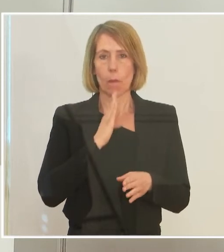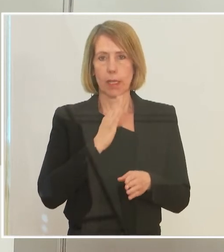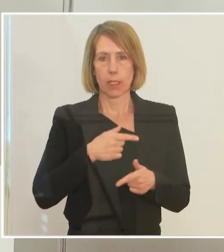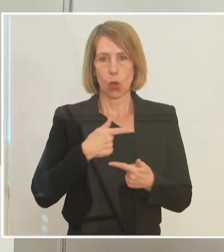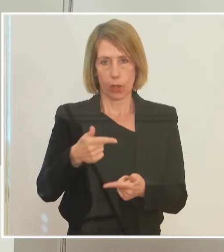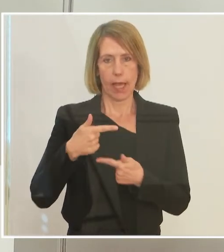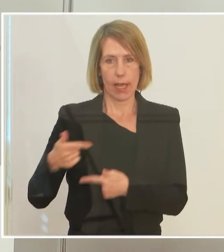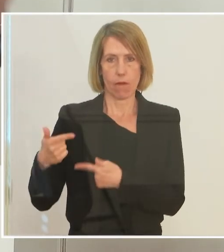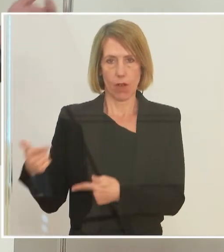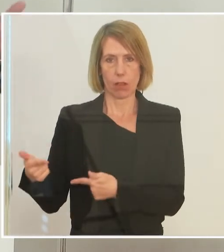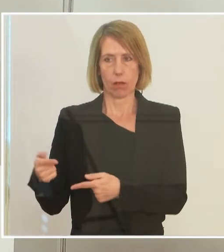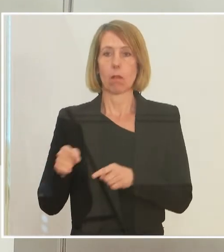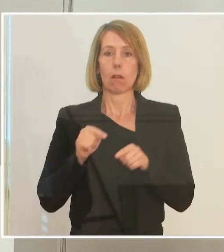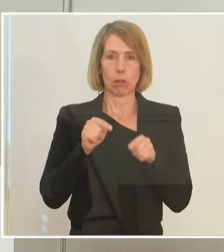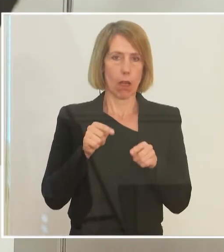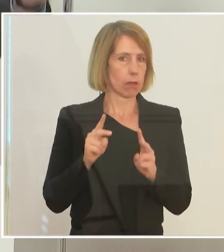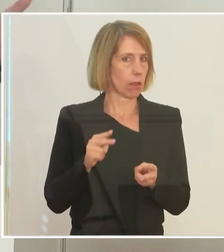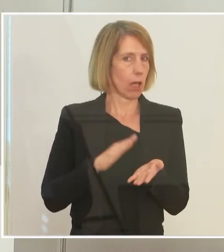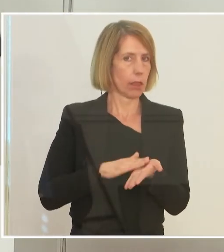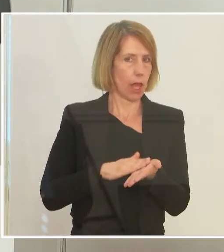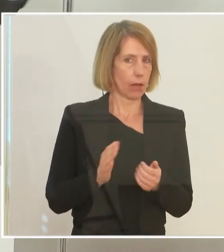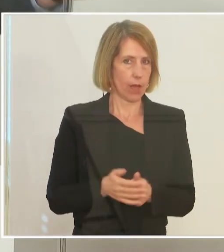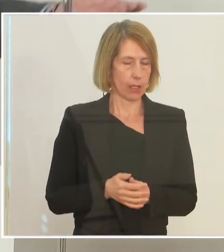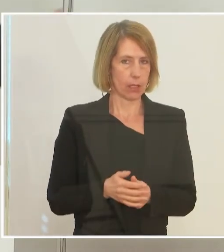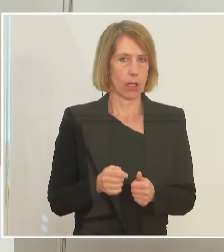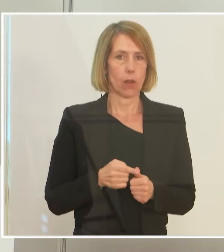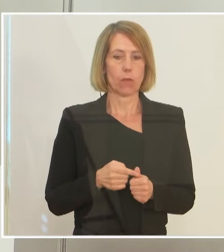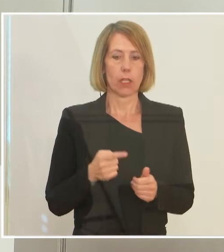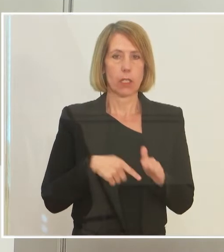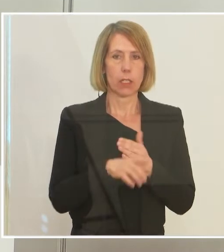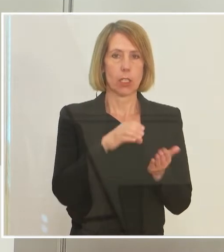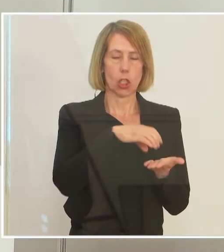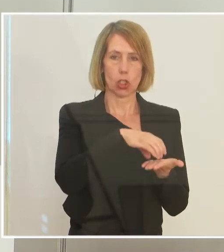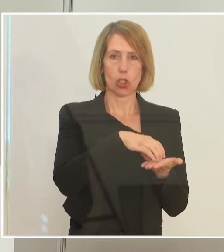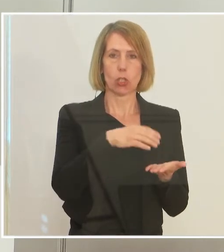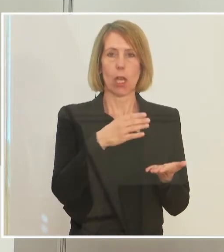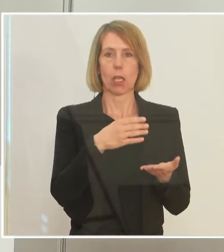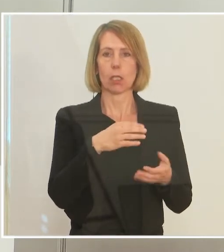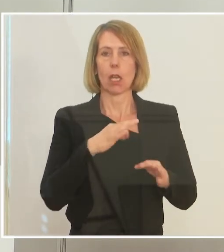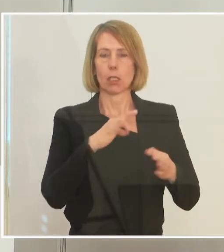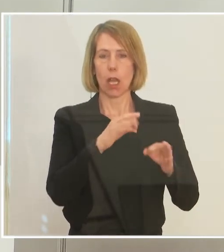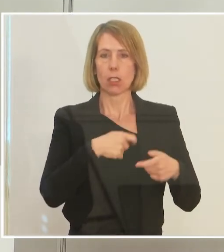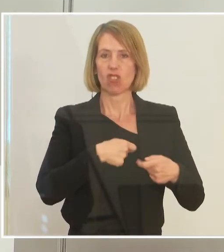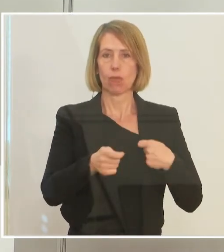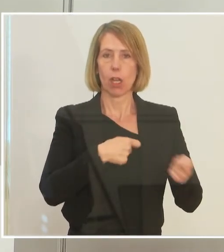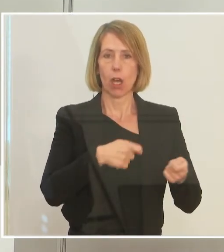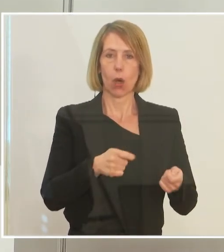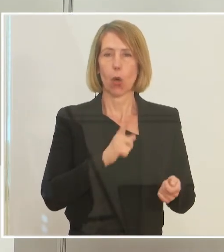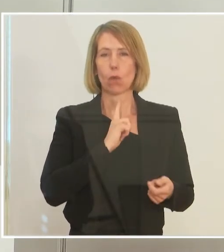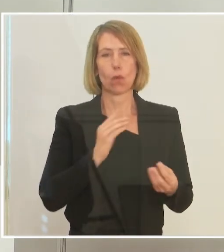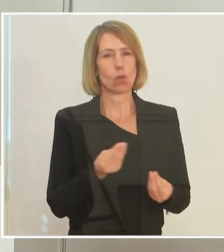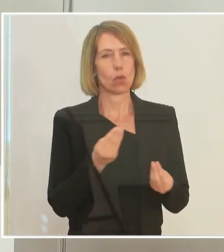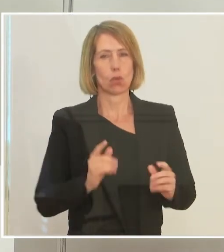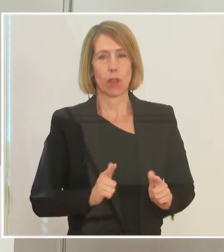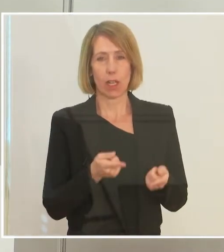ja nachweisen. Das ist was anderes, als wenn die irgendwo in der Stadt sind und in erster Linie vom Gassenverkauf von Süßwaren lebt. Dann kann